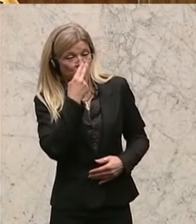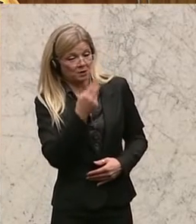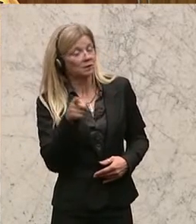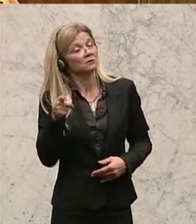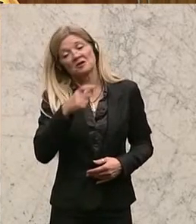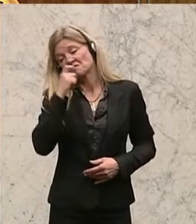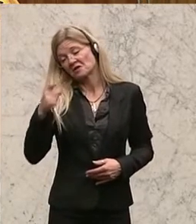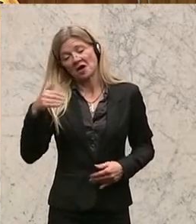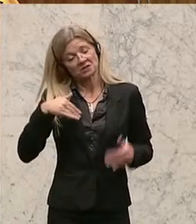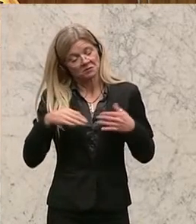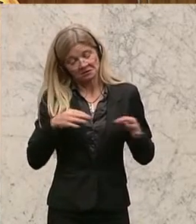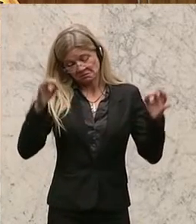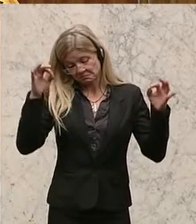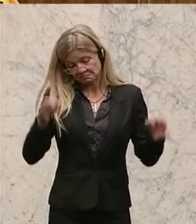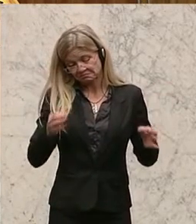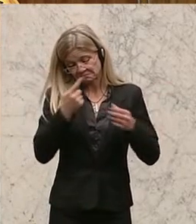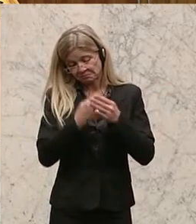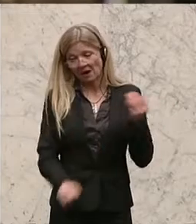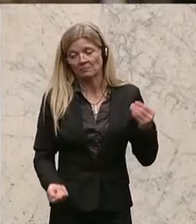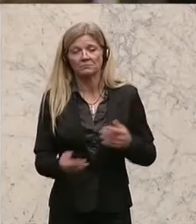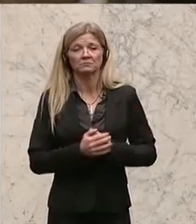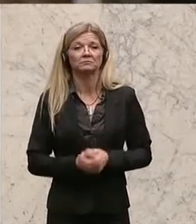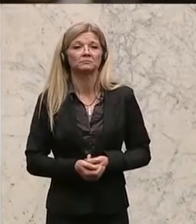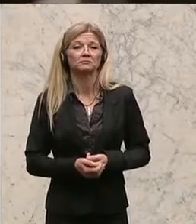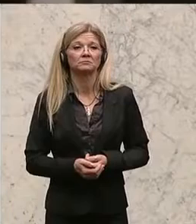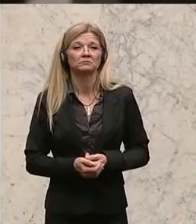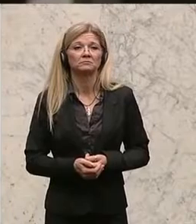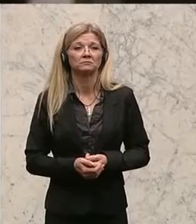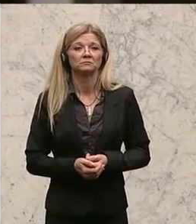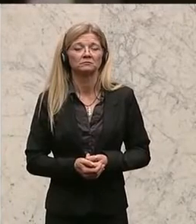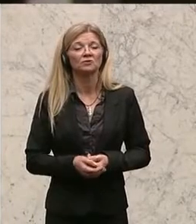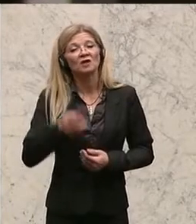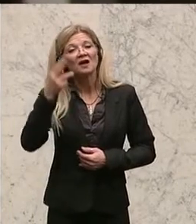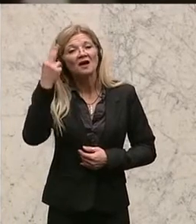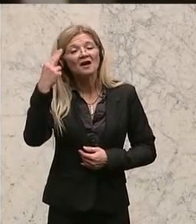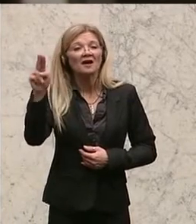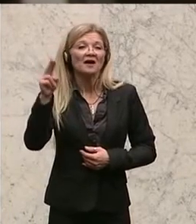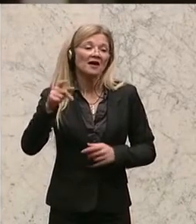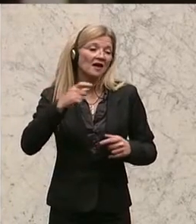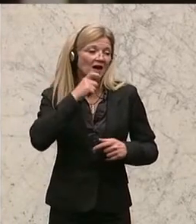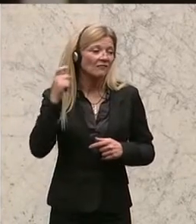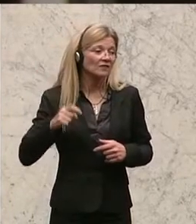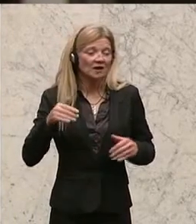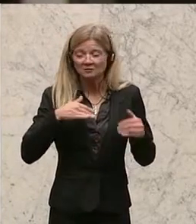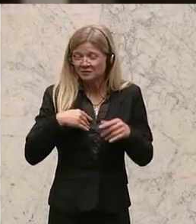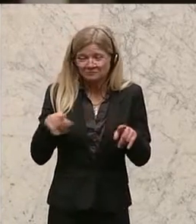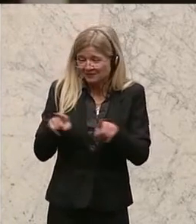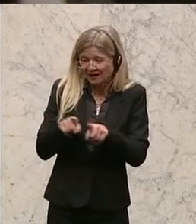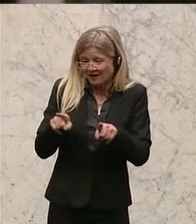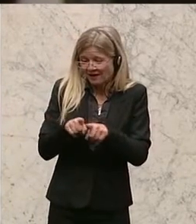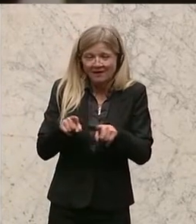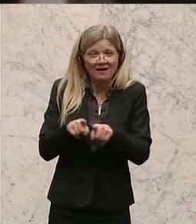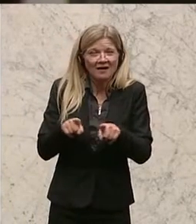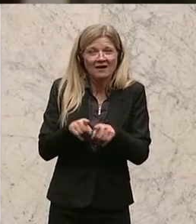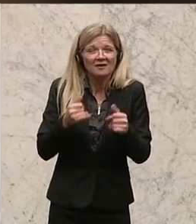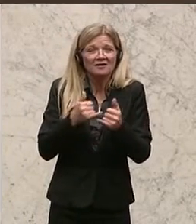gescheitert. Und Herr Finanzminister, Sie reihen sich da ein in eine Chronologie